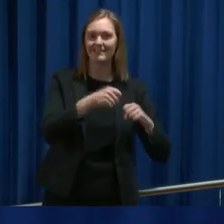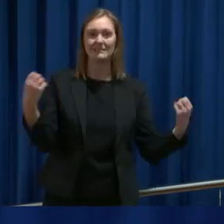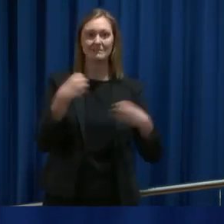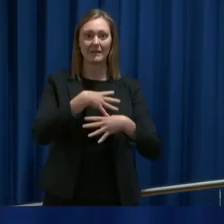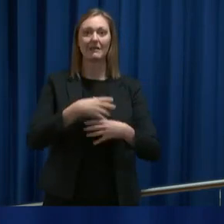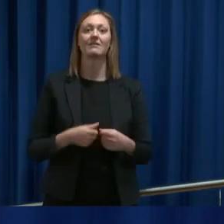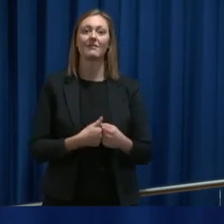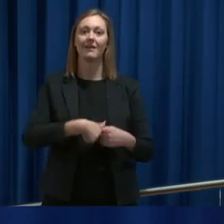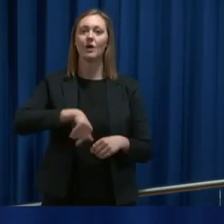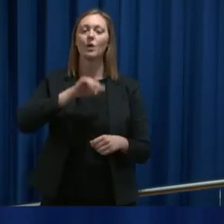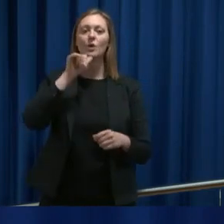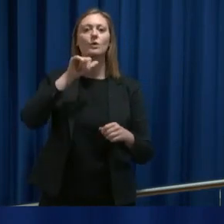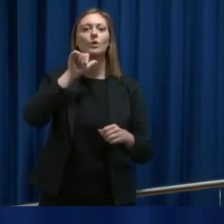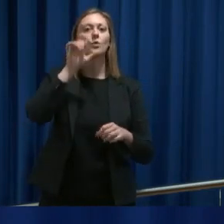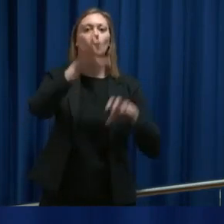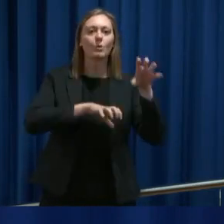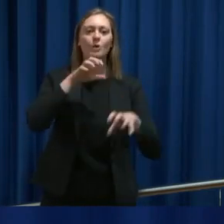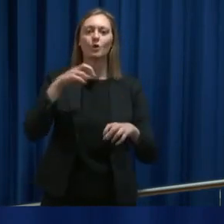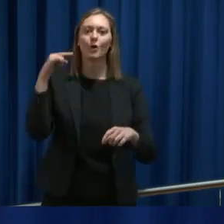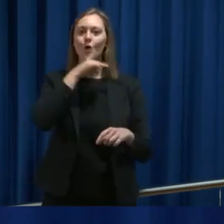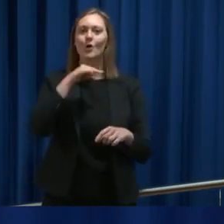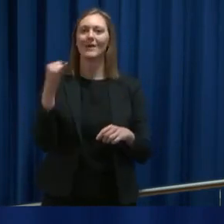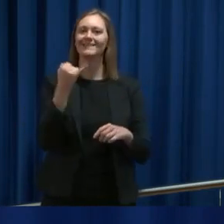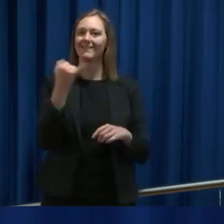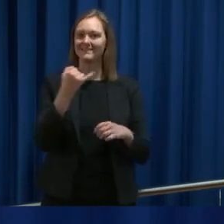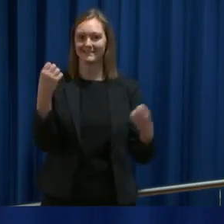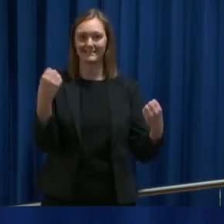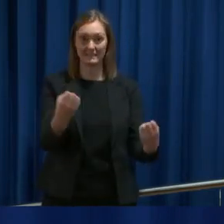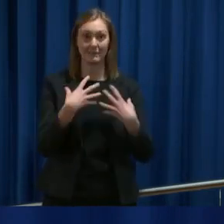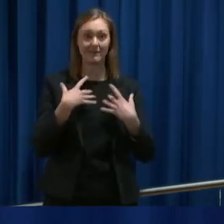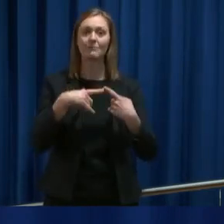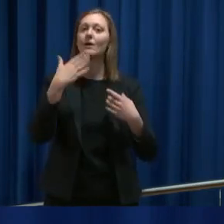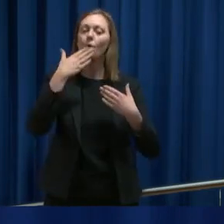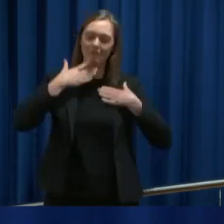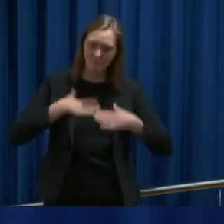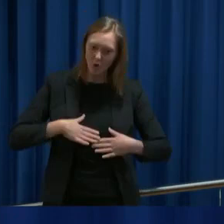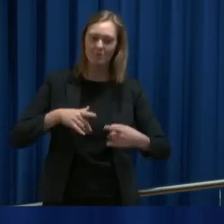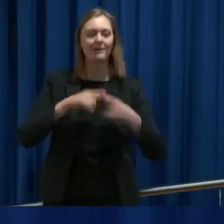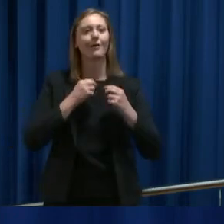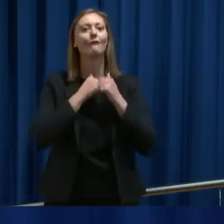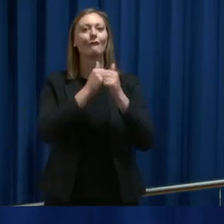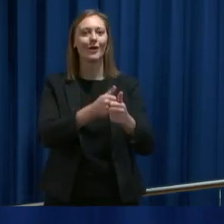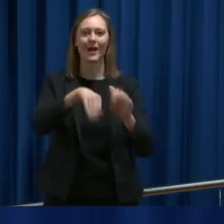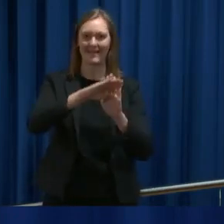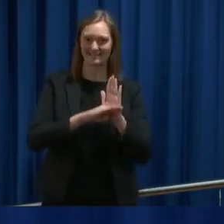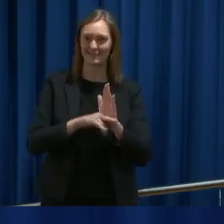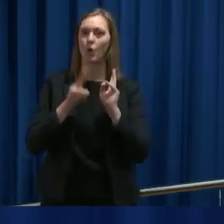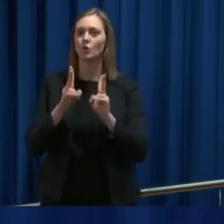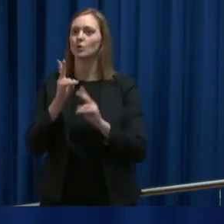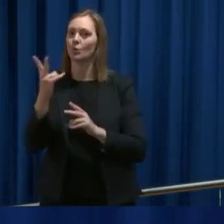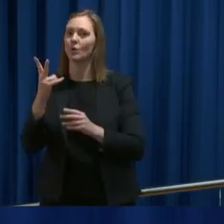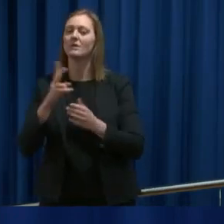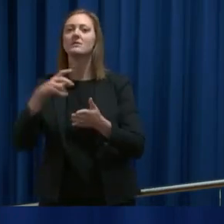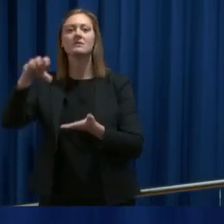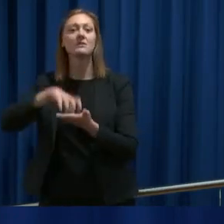-Isaksen har i dag fått påvist smitte. Han er i god form, men er isolert i tråd med retningslinjene. Det samme gjelder for to statssekretærer.